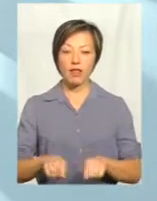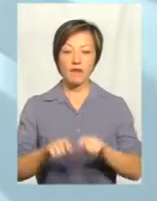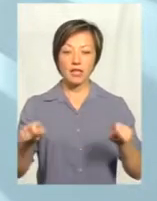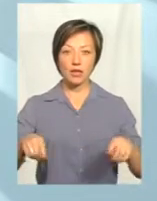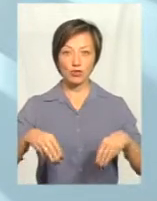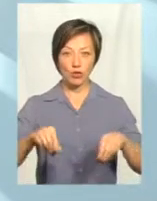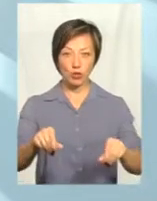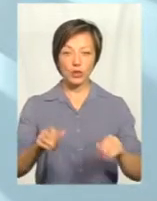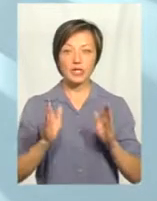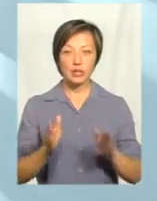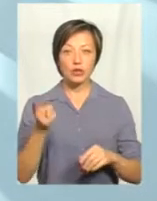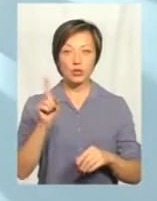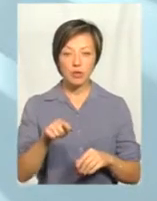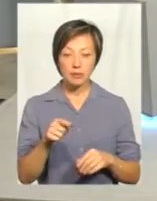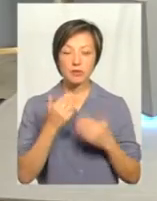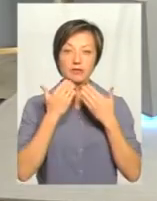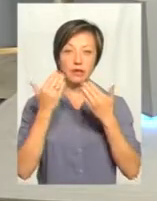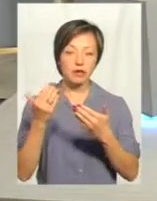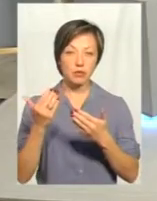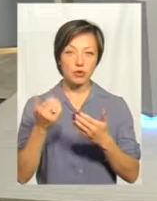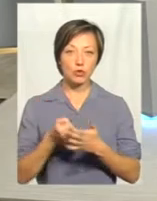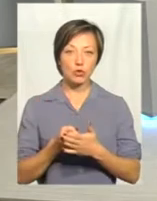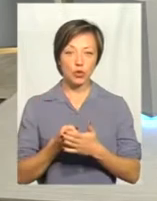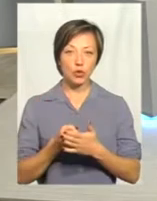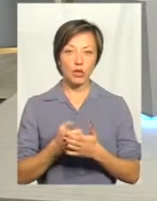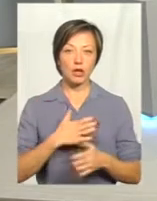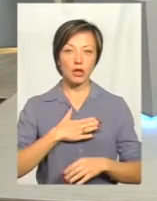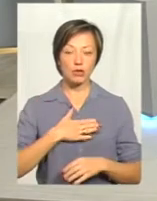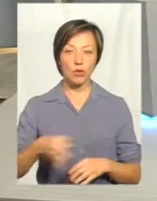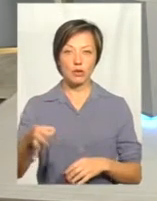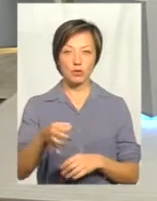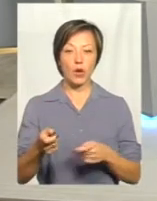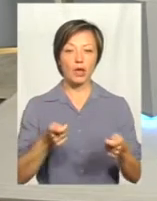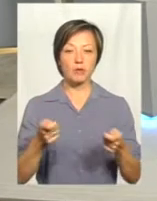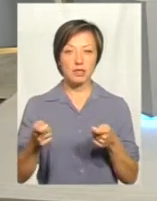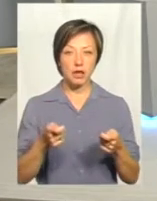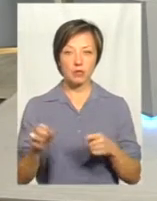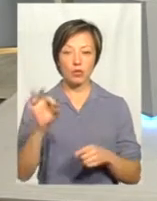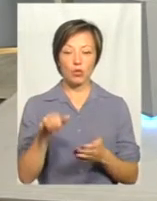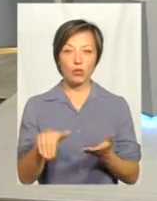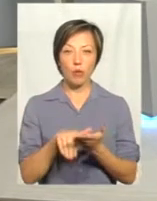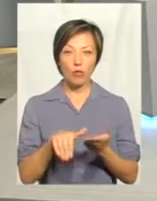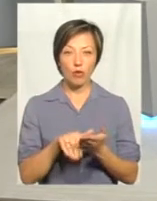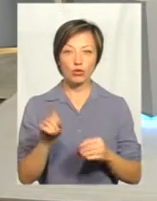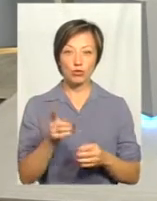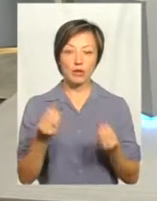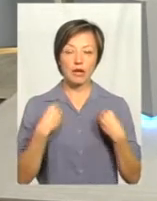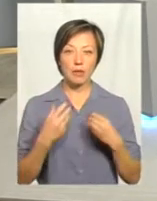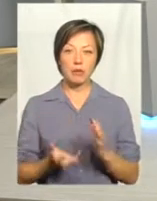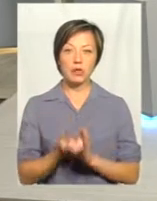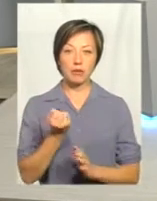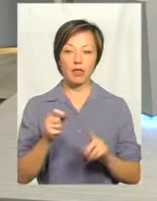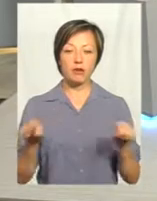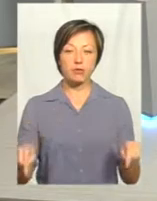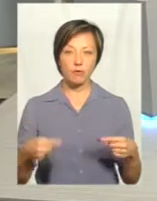ґрунті. Тільки тоді ми звернемось до нашої обласної державної адміністрації про допомогу, щоб дали підтримку на